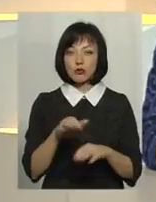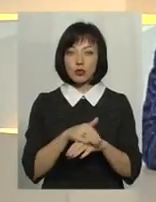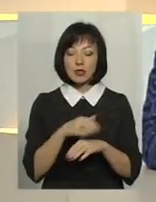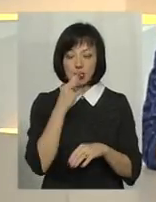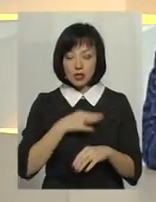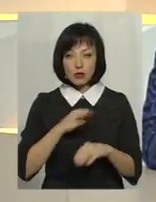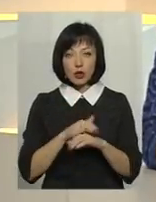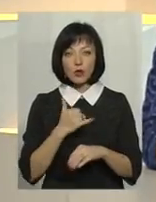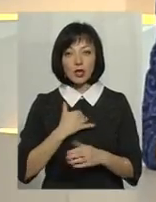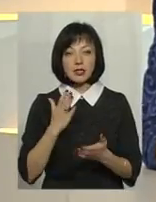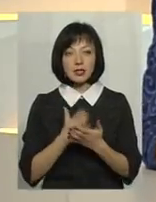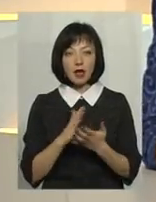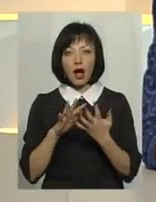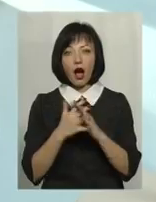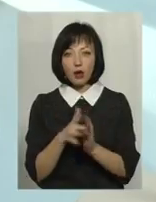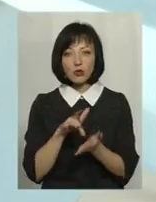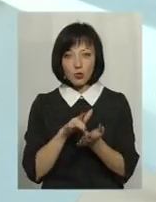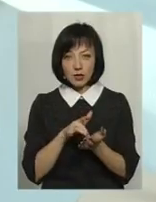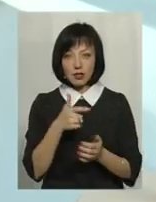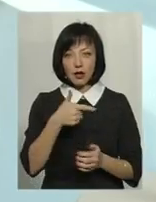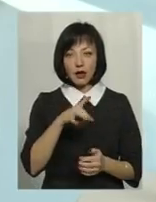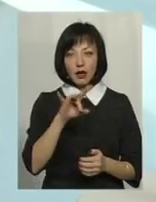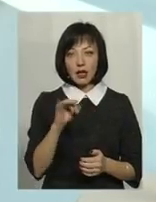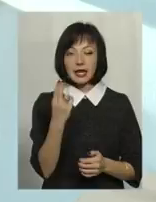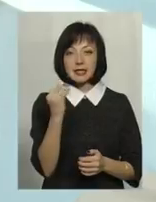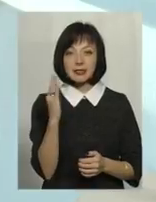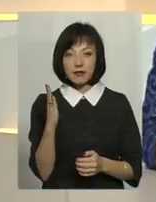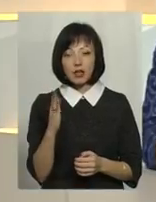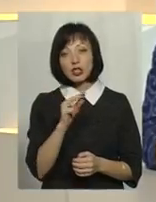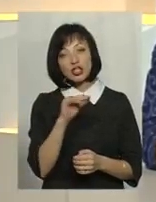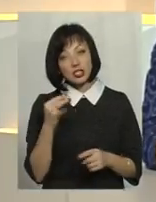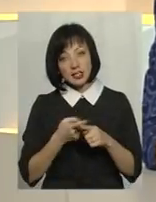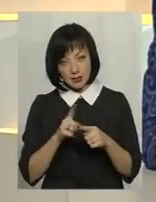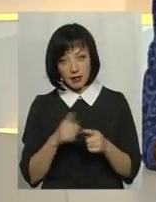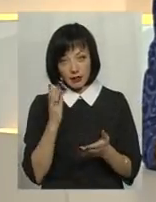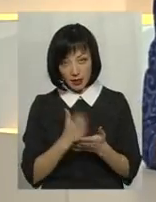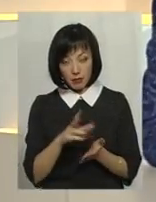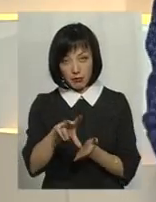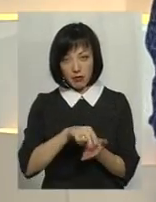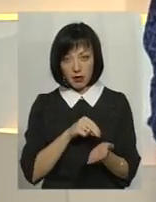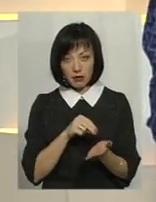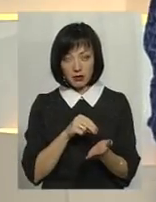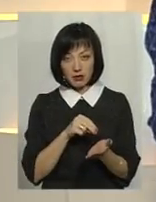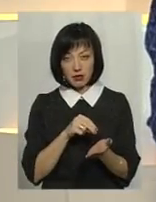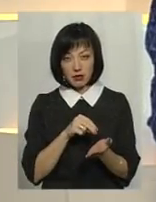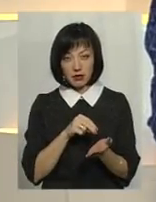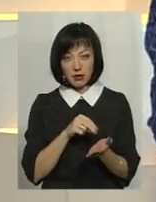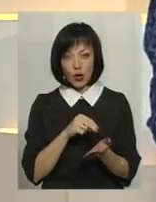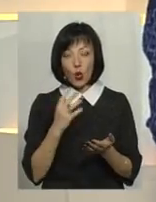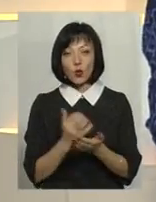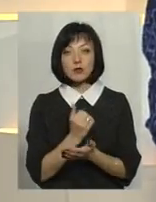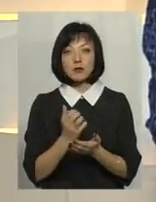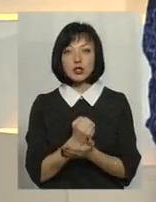агротуризм у Грицеві. Чи це є приклад того, який є